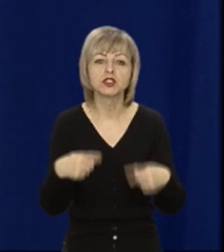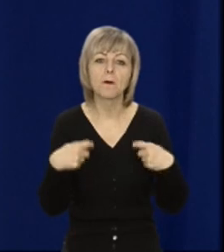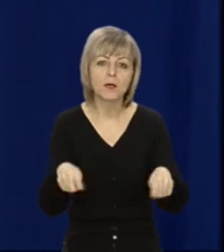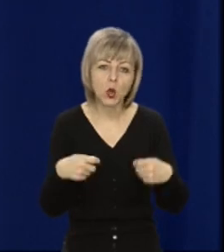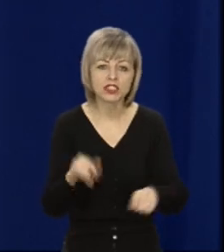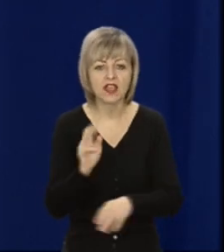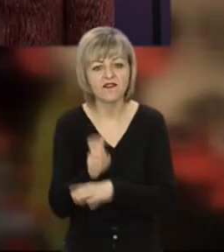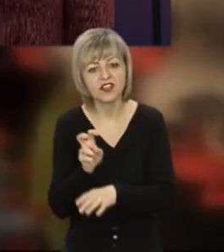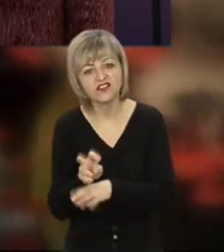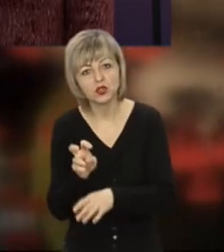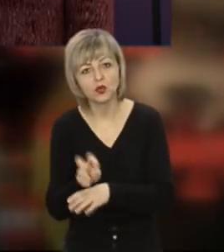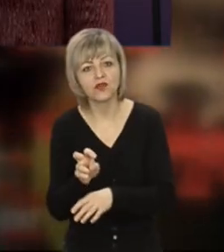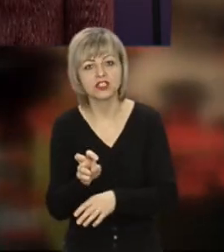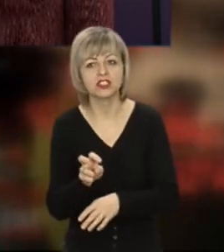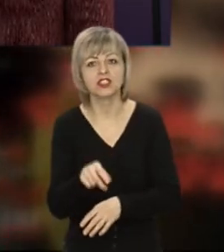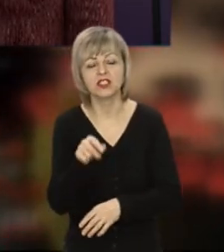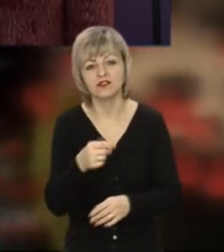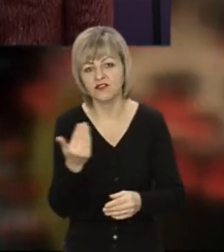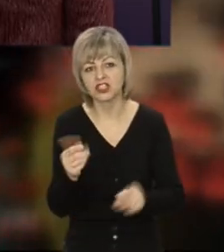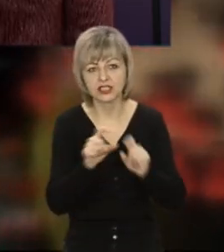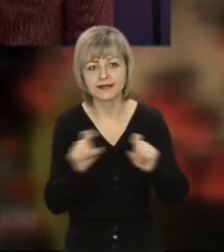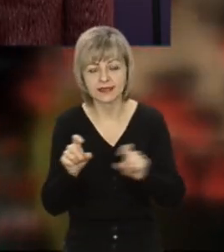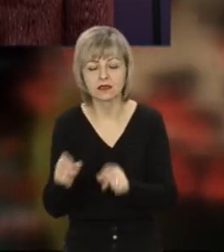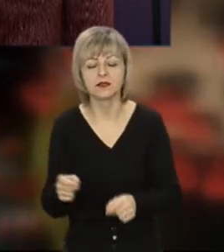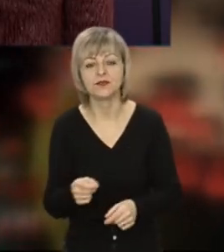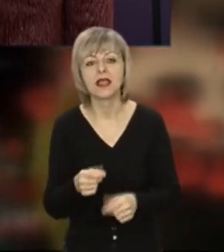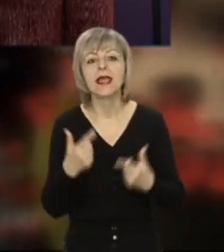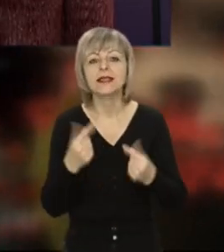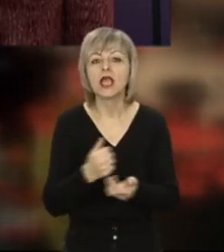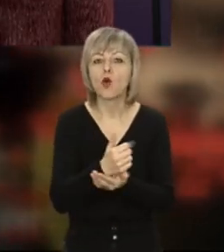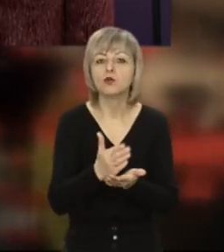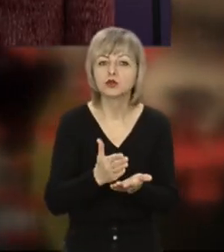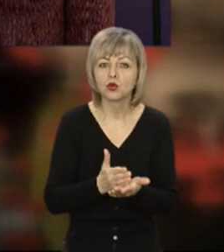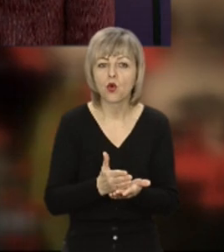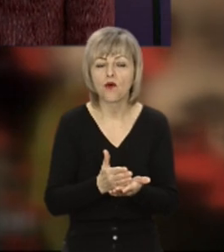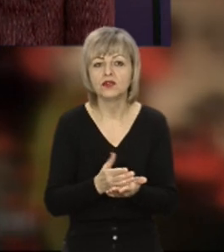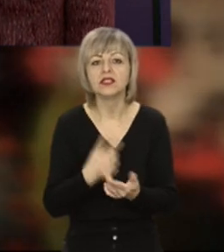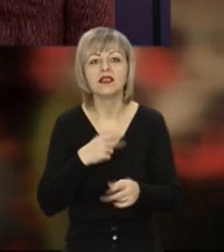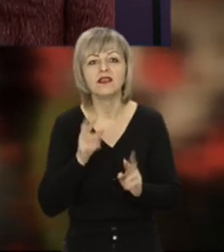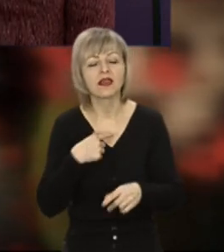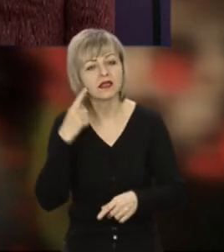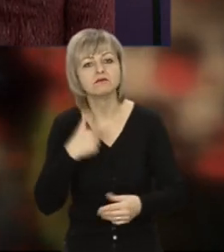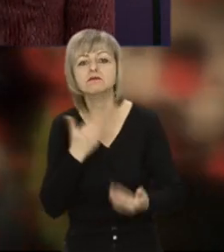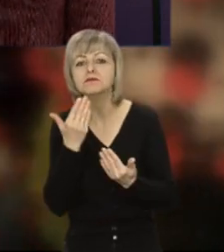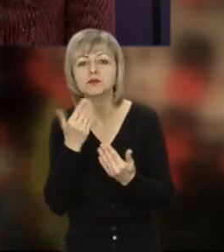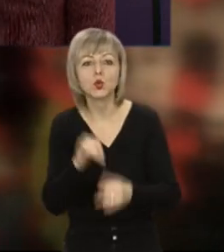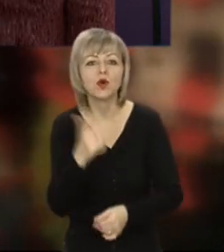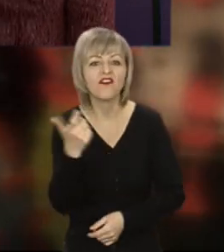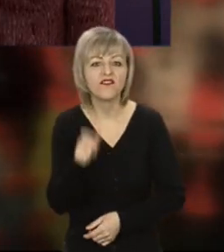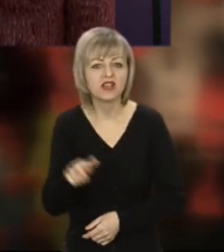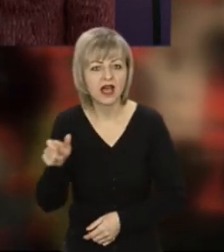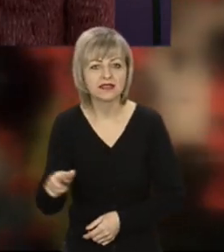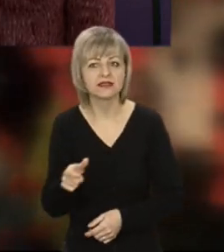і відвідуваність тих чи тих закладів? Відвідуваність закладів, де обслуговується, наскільки мені відомо, ми спілкувалися з власниками,